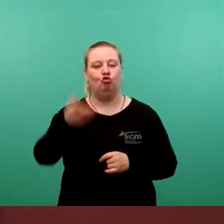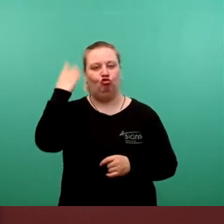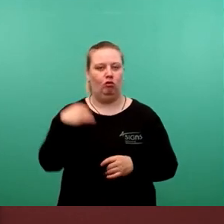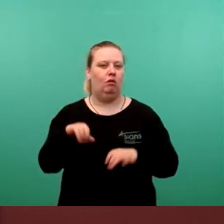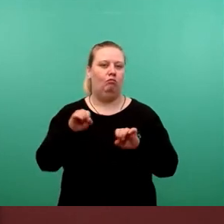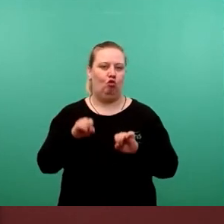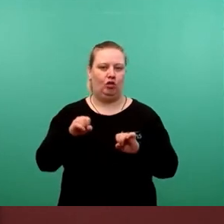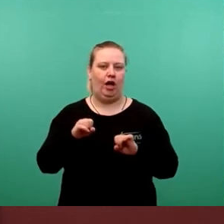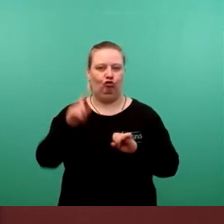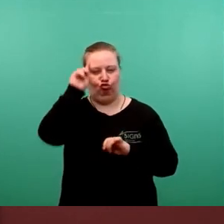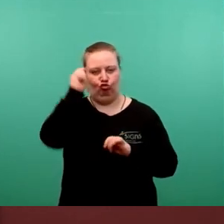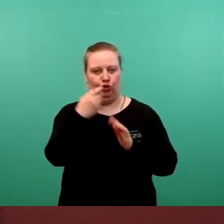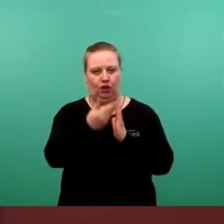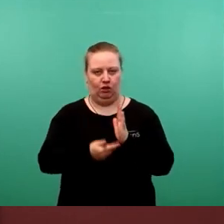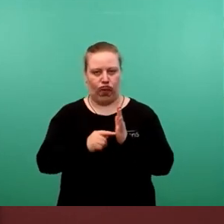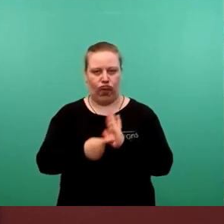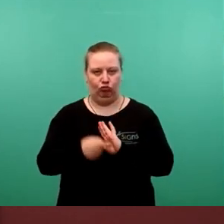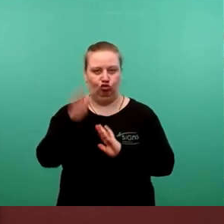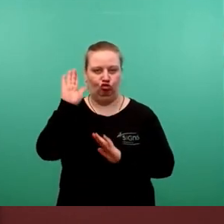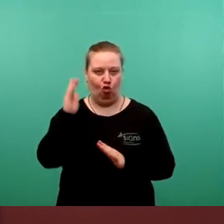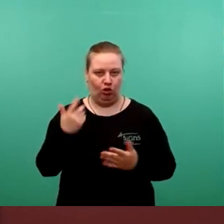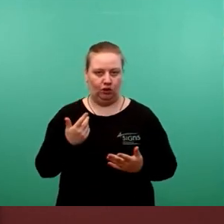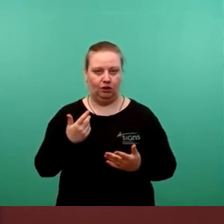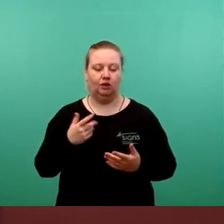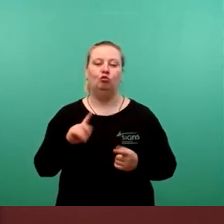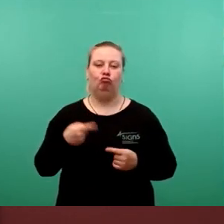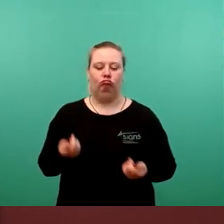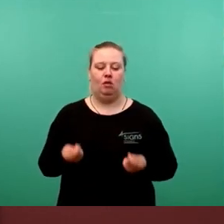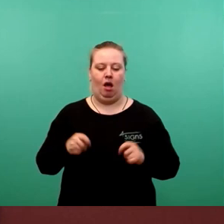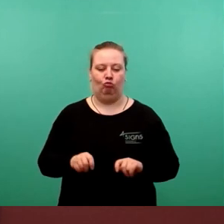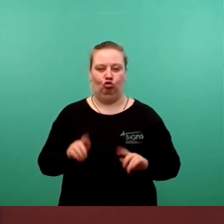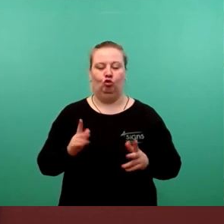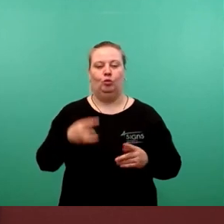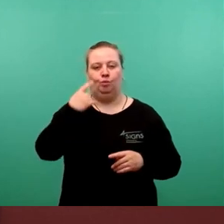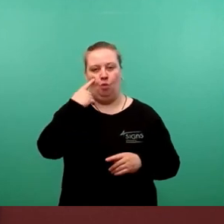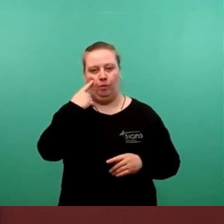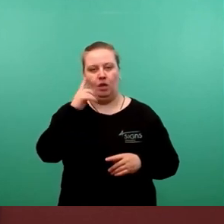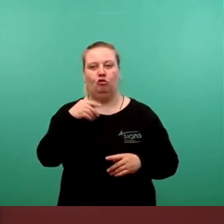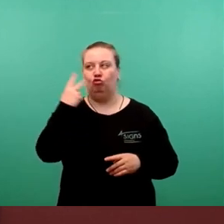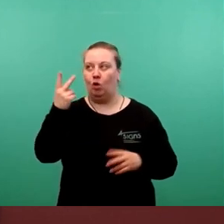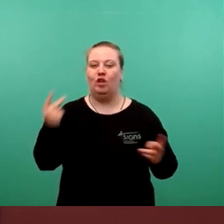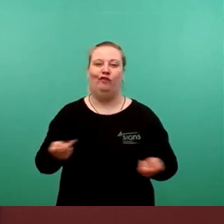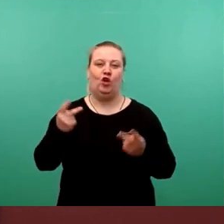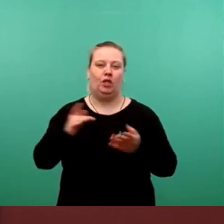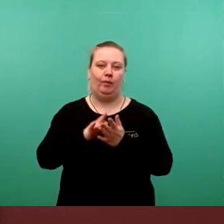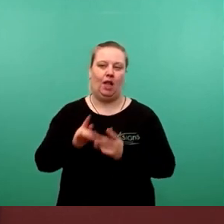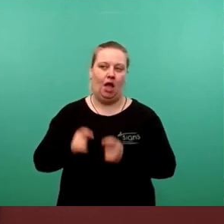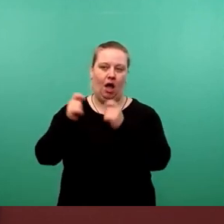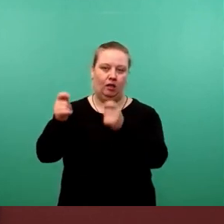und ist abgeschlossen und gegenwärtig wird ein Fördermittelantrag für die nächsten